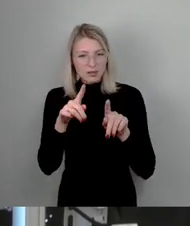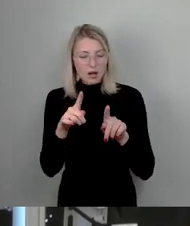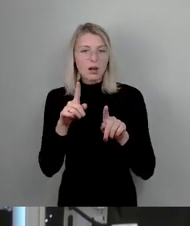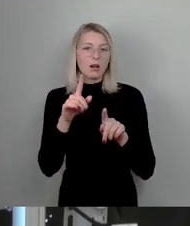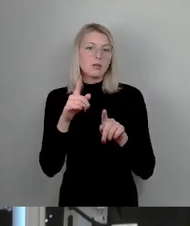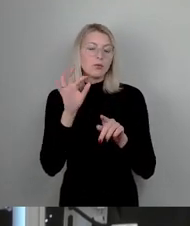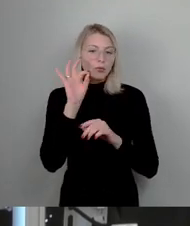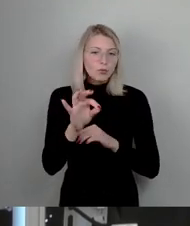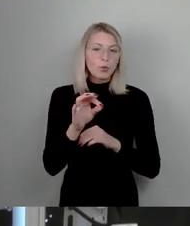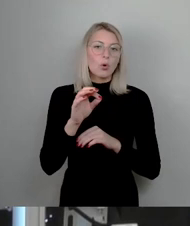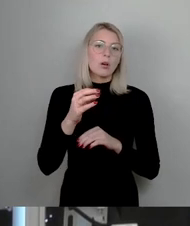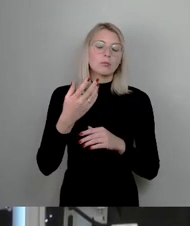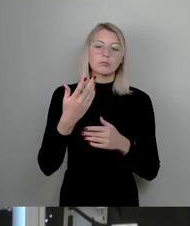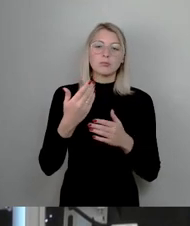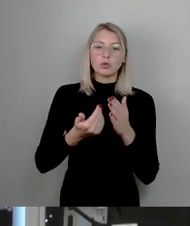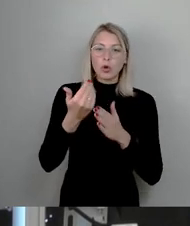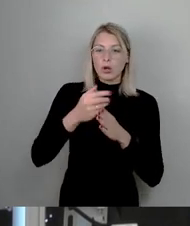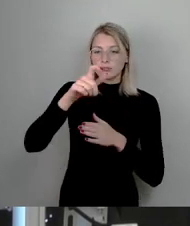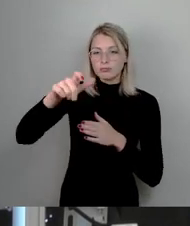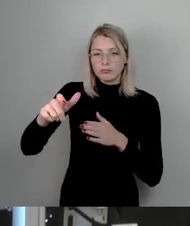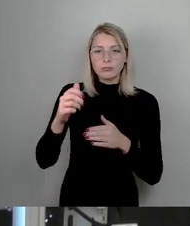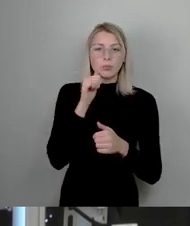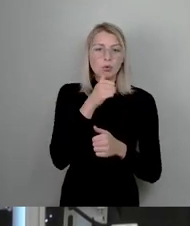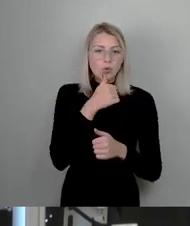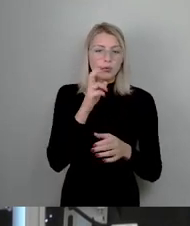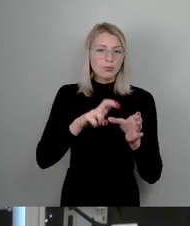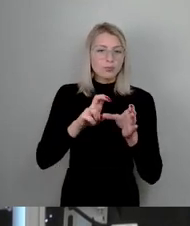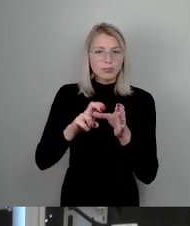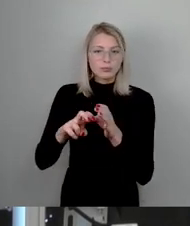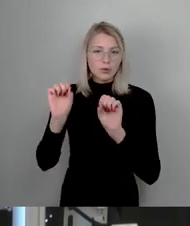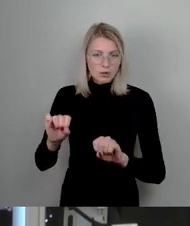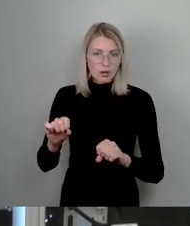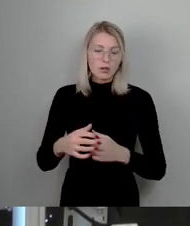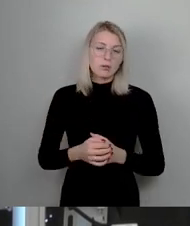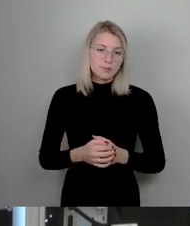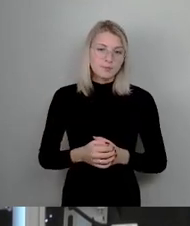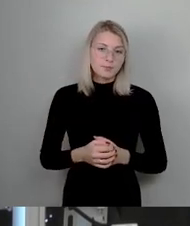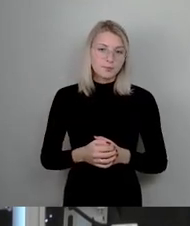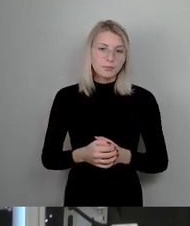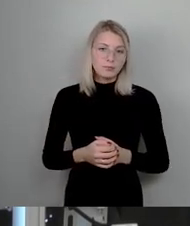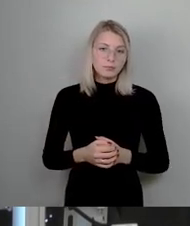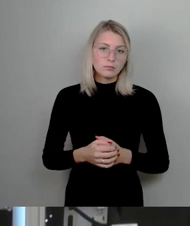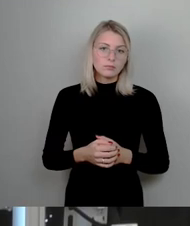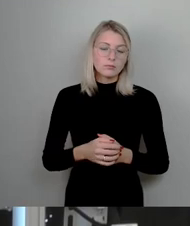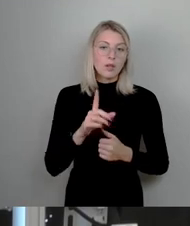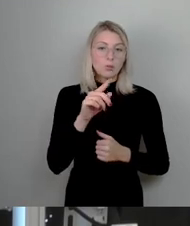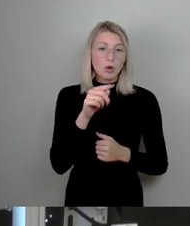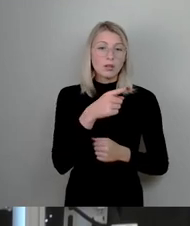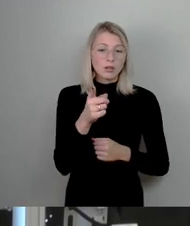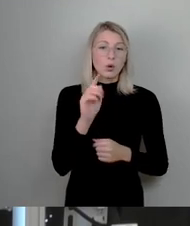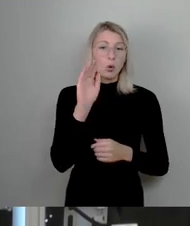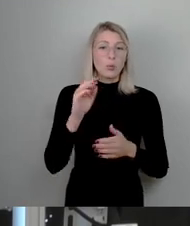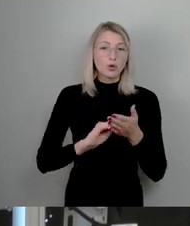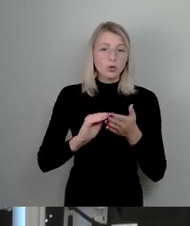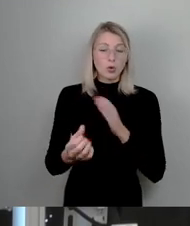Handel und den Dienstleistungssektor in einer attraktiven Schule die Basis mitzugeben. Stärkung der Oberschule.